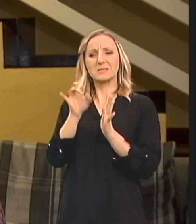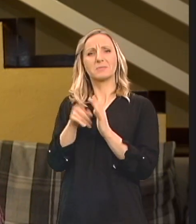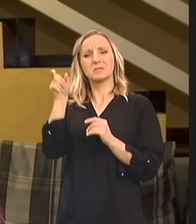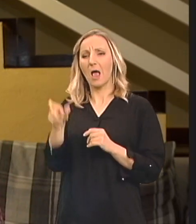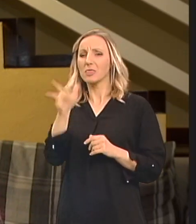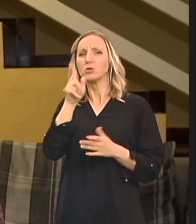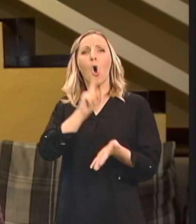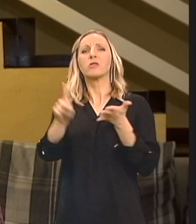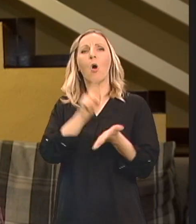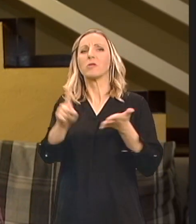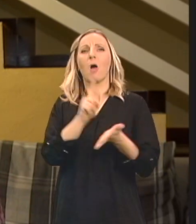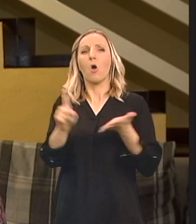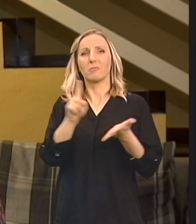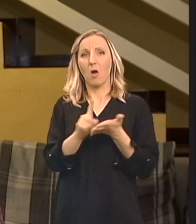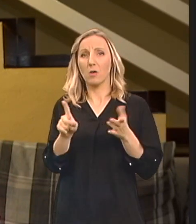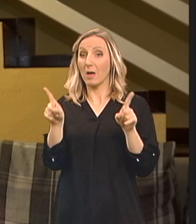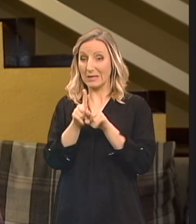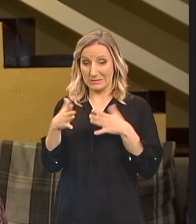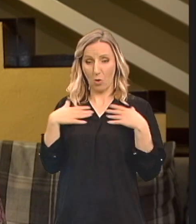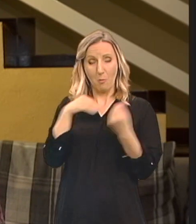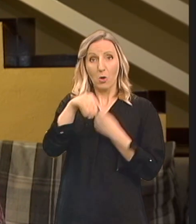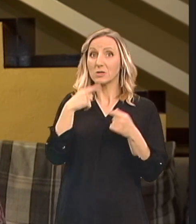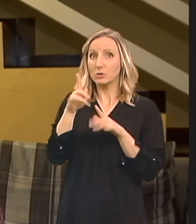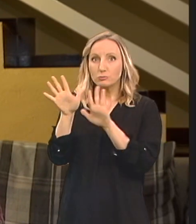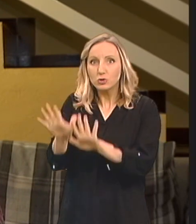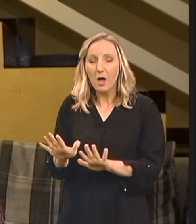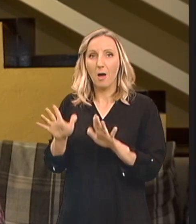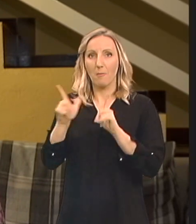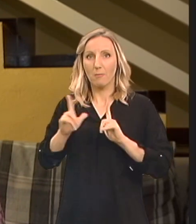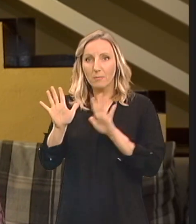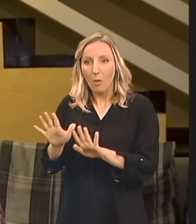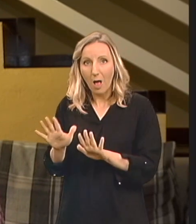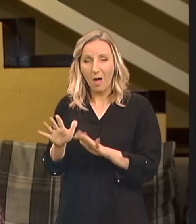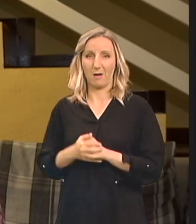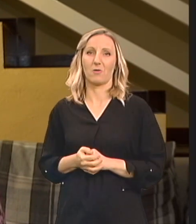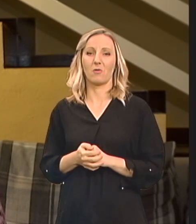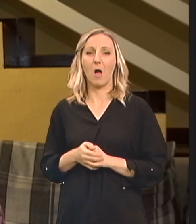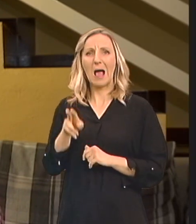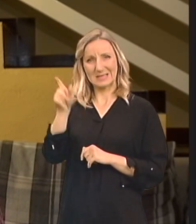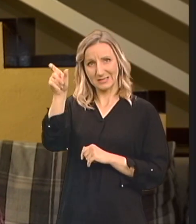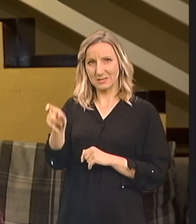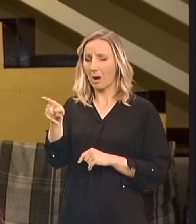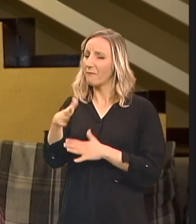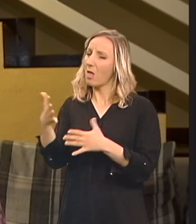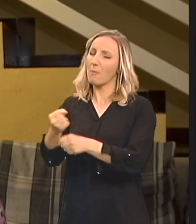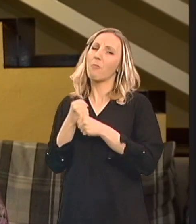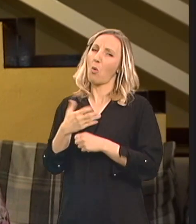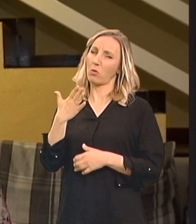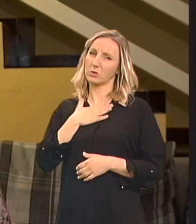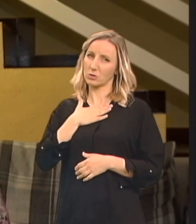I to nekad bude ovako i nama onako sačekaj stani Ali kao sestra je zaista fantastična I podrška velika I